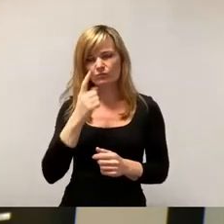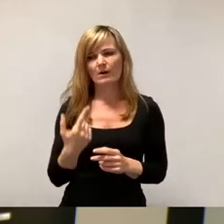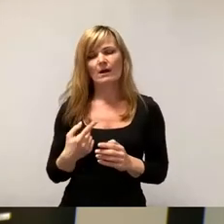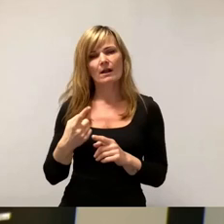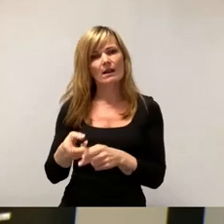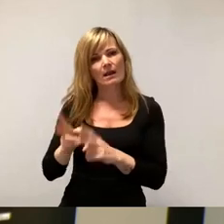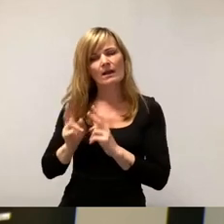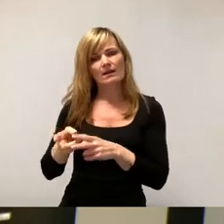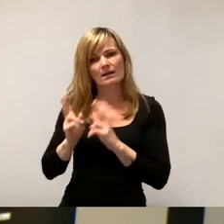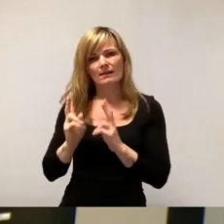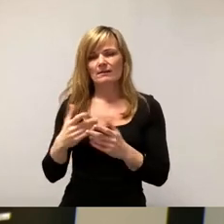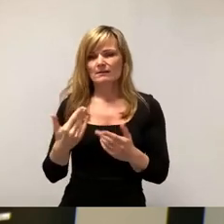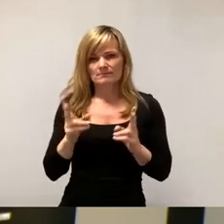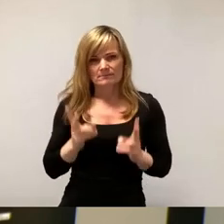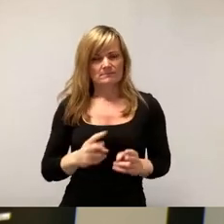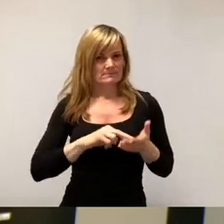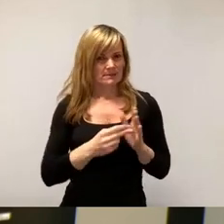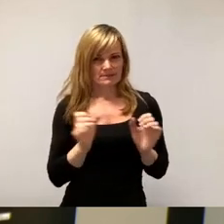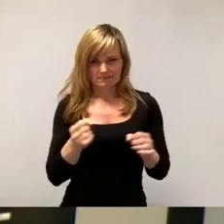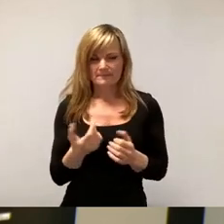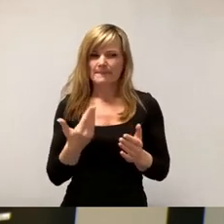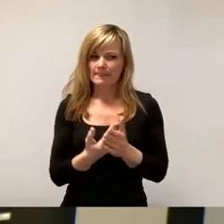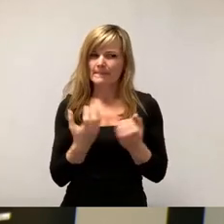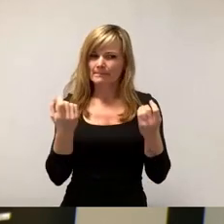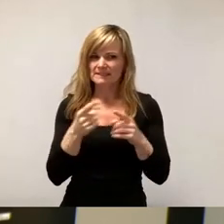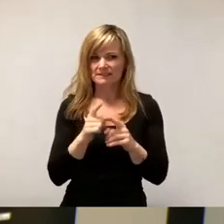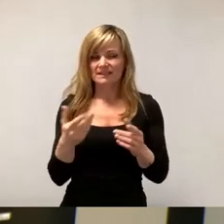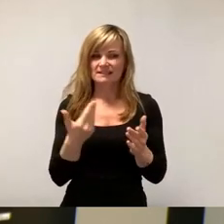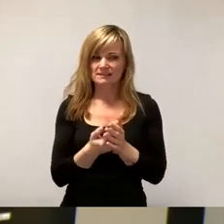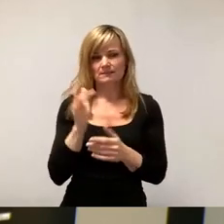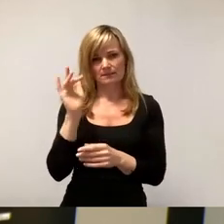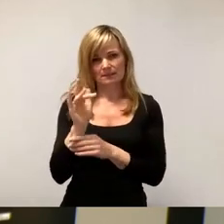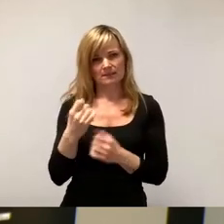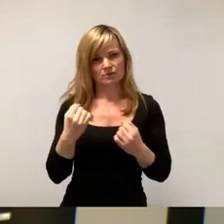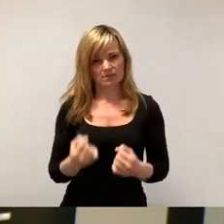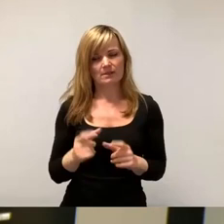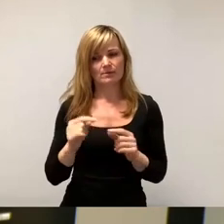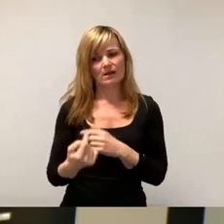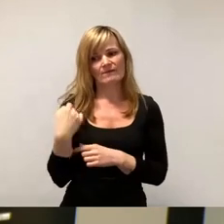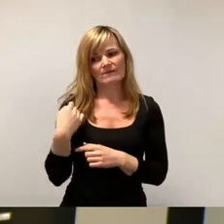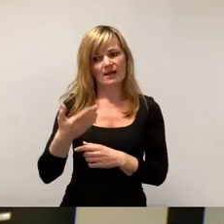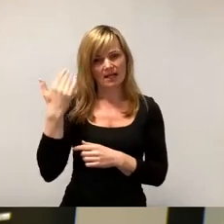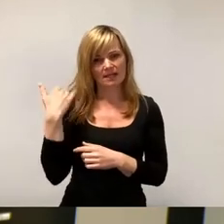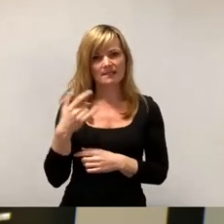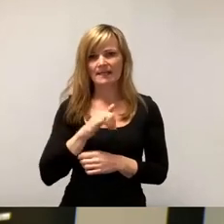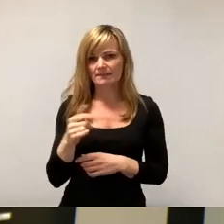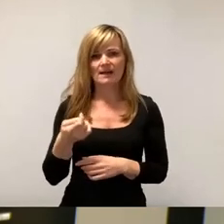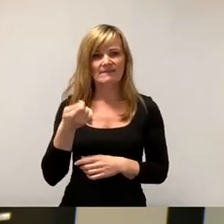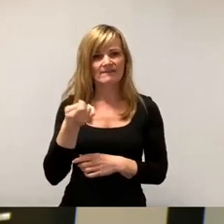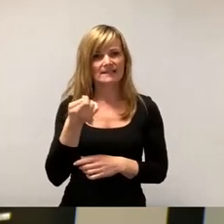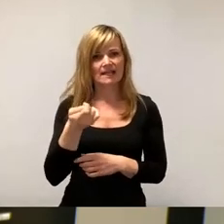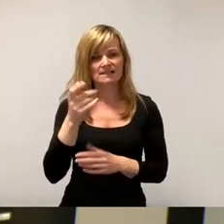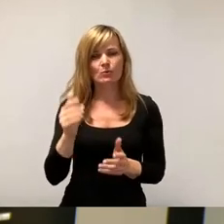Stadtspitze und das kritisiere ich stark. Das heißt, wir haben in der Vergangenheit wurden immer Finanzjongleure,